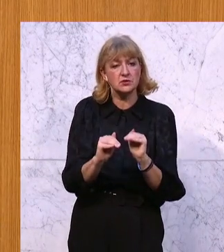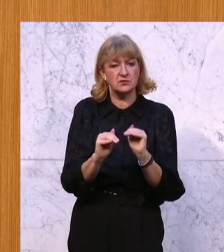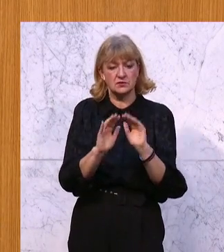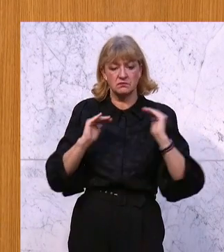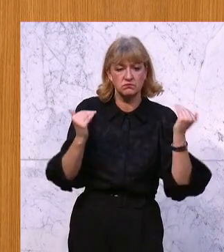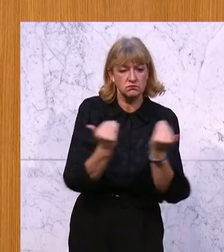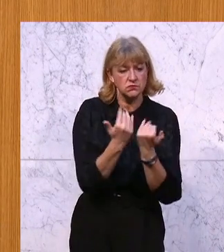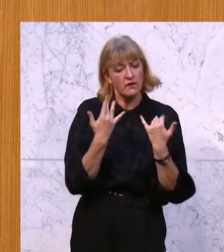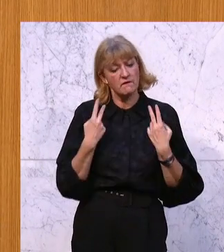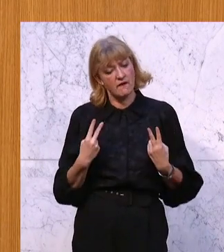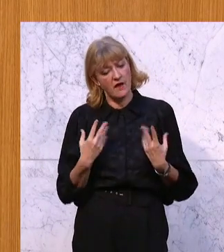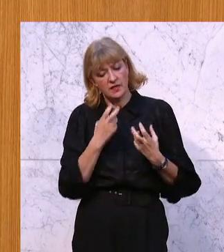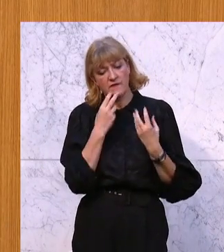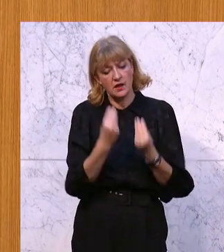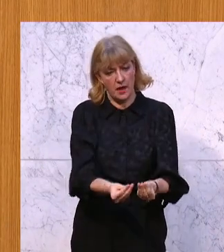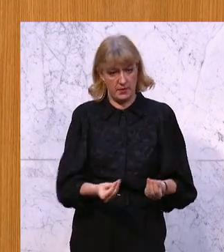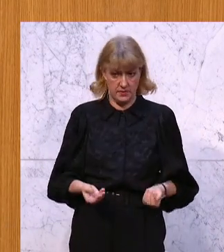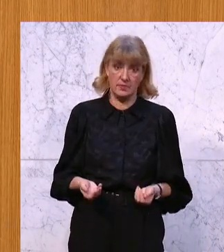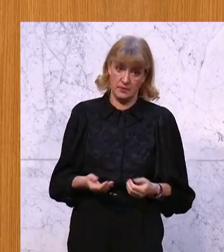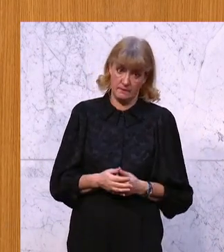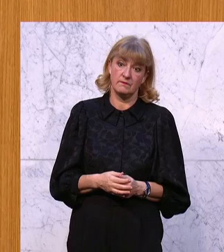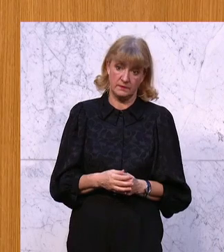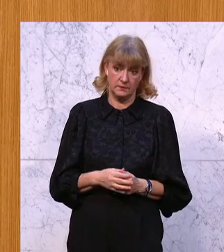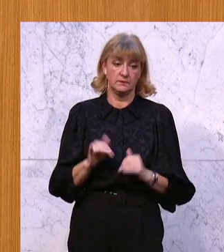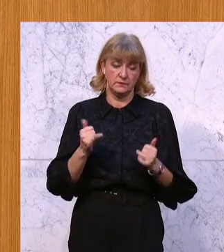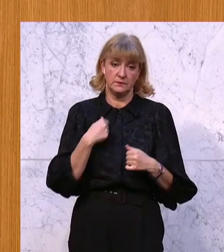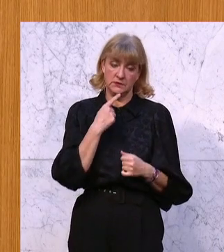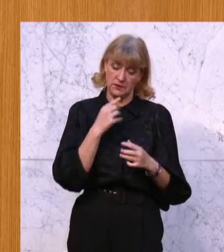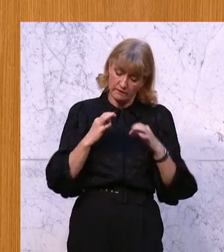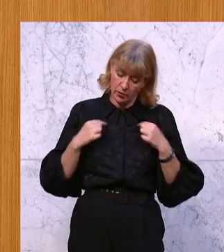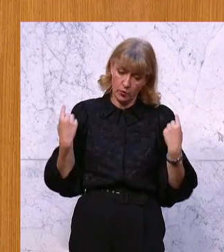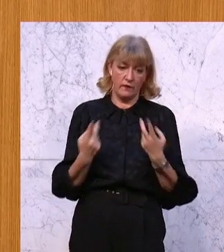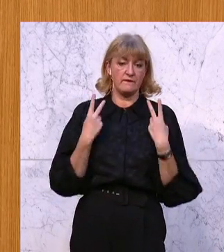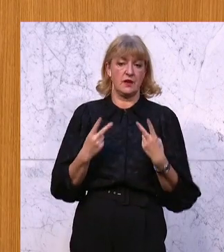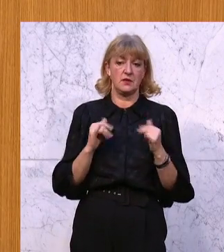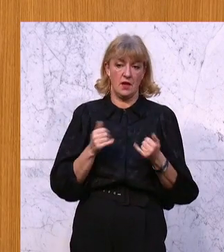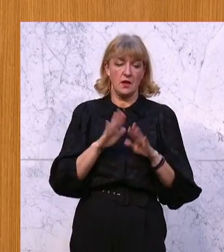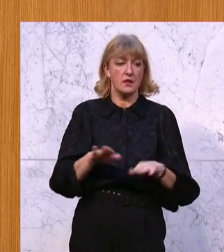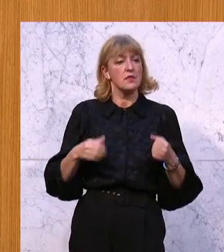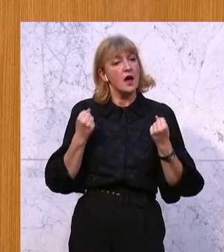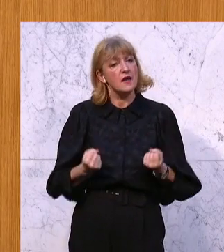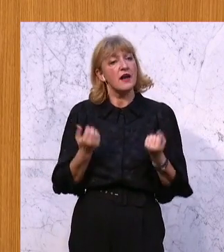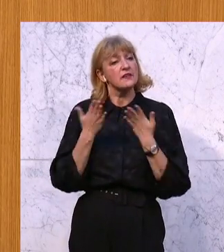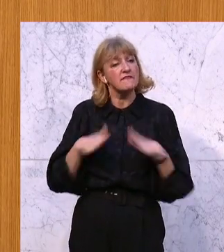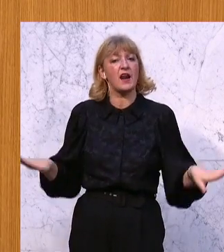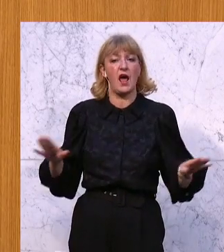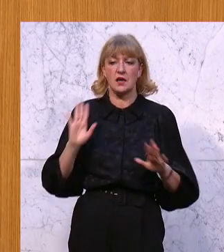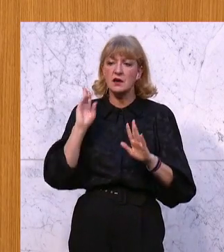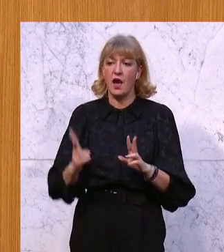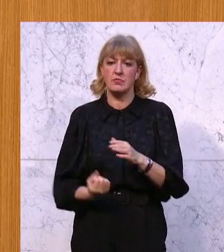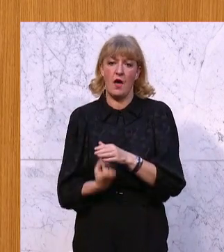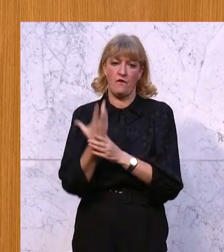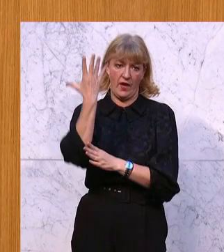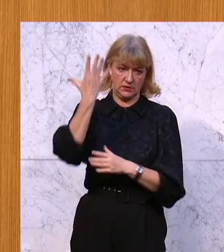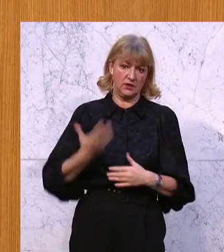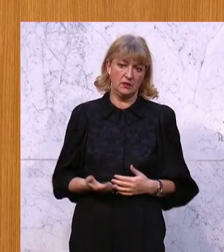auch verleihen wollen. Und wir sagen, es ist uns wichtig, dass Kinder gewaltfrei aufwachsen können. Und deswegen